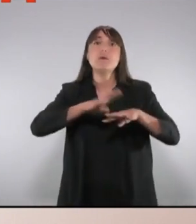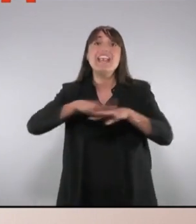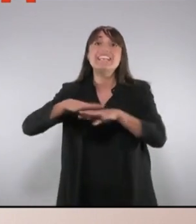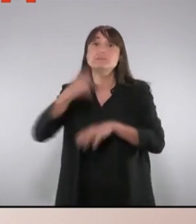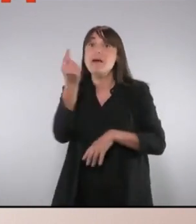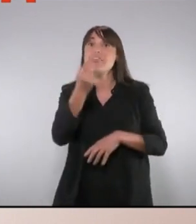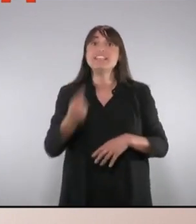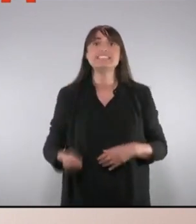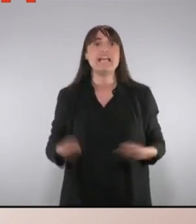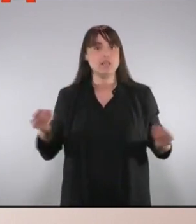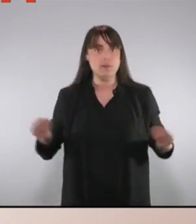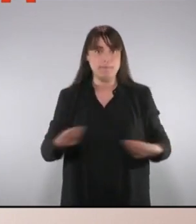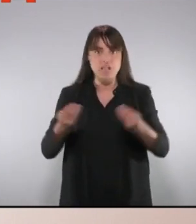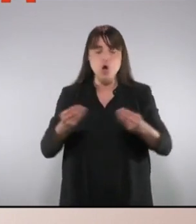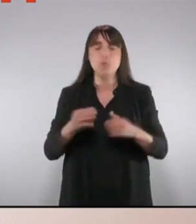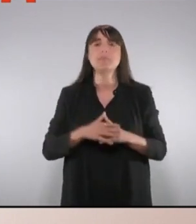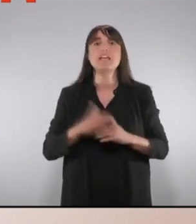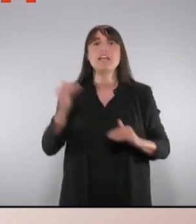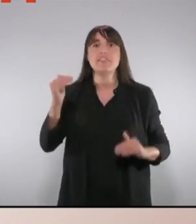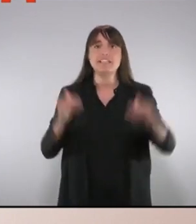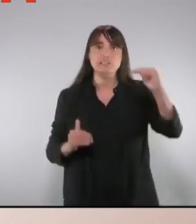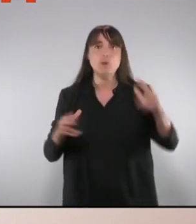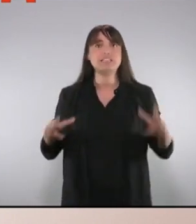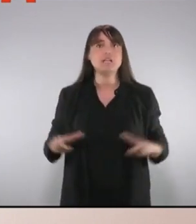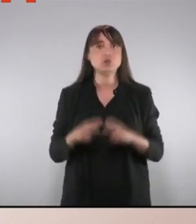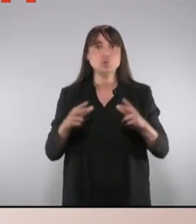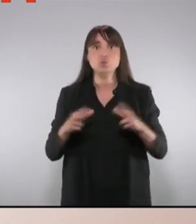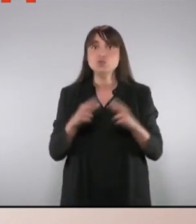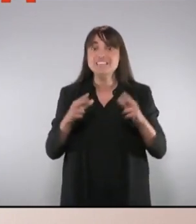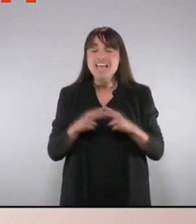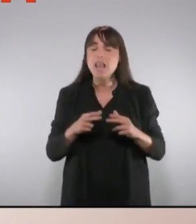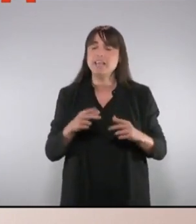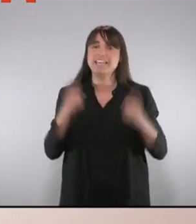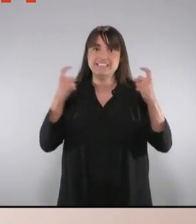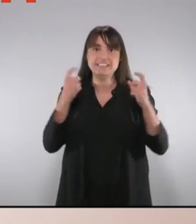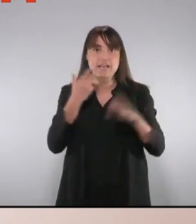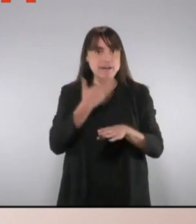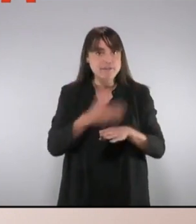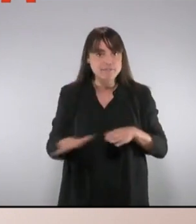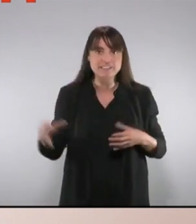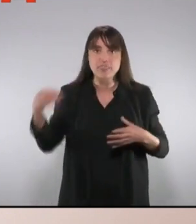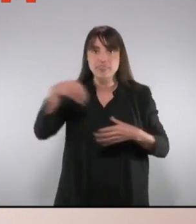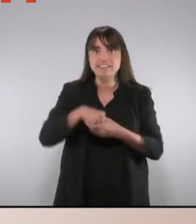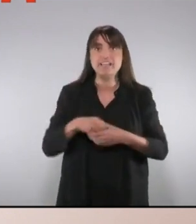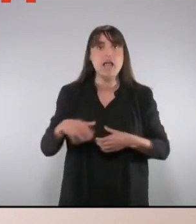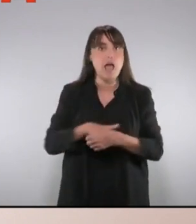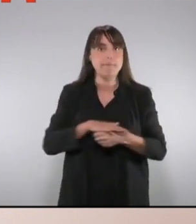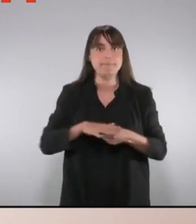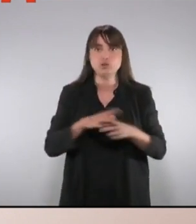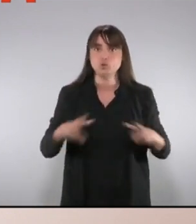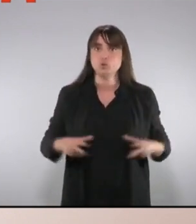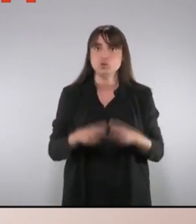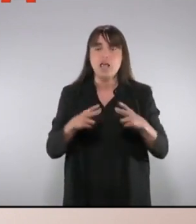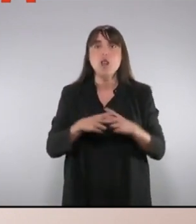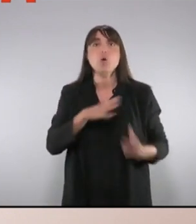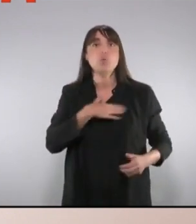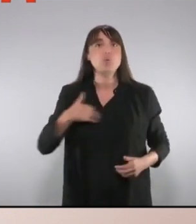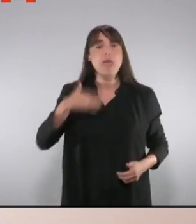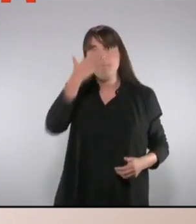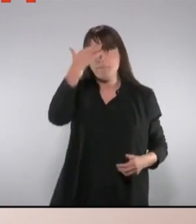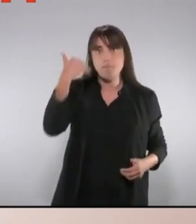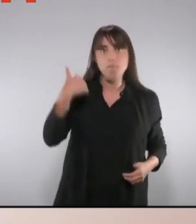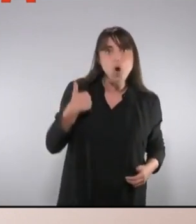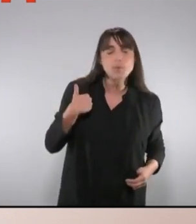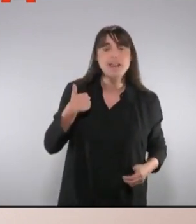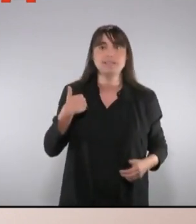urbà, de les desigualtats socials, de gènere, en l'àmbit de l'integració social i en el marc d'un pla de pobles, viles i barris.